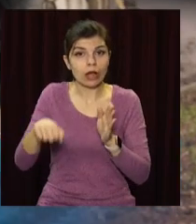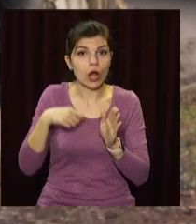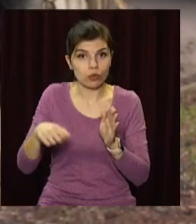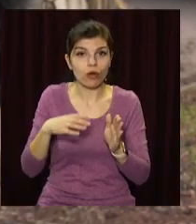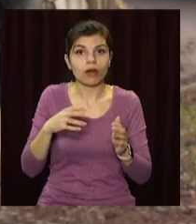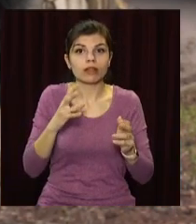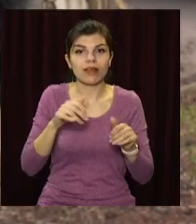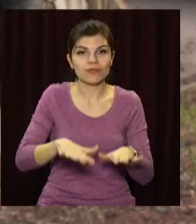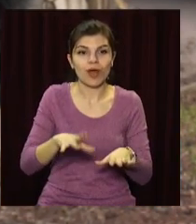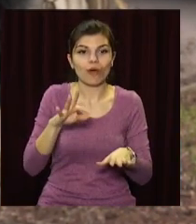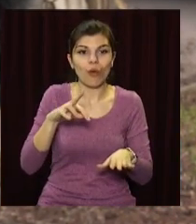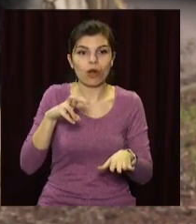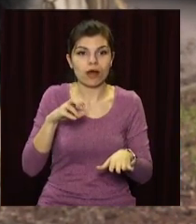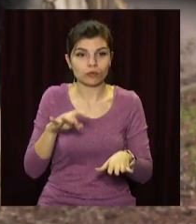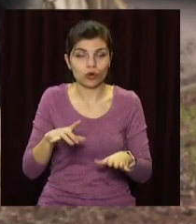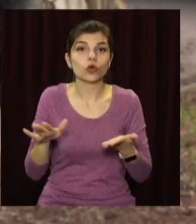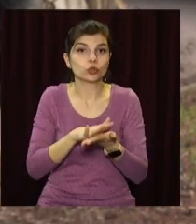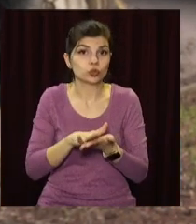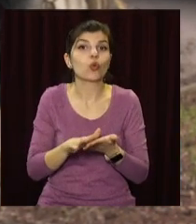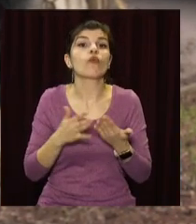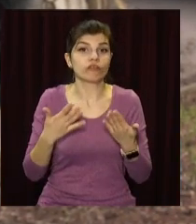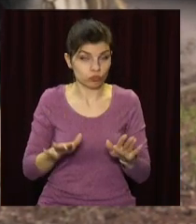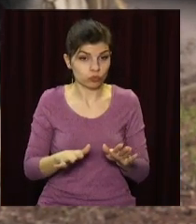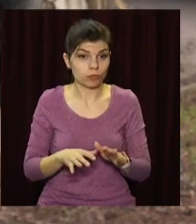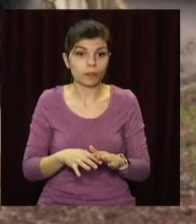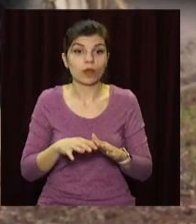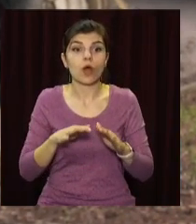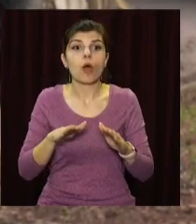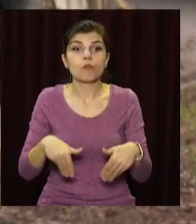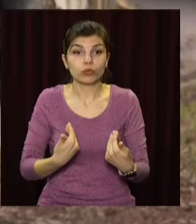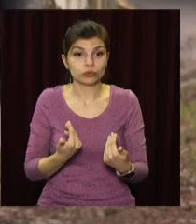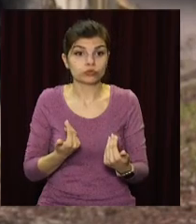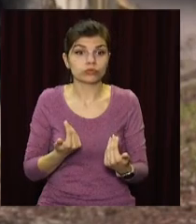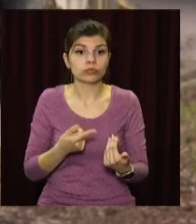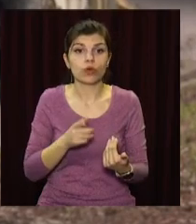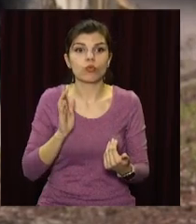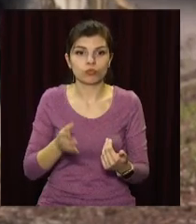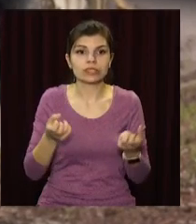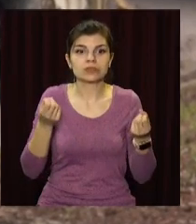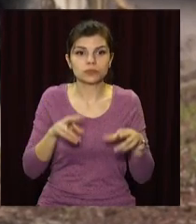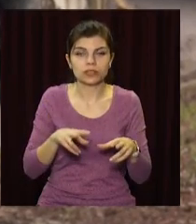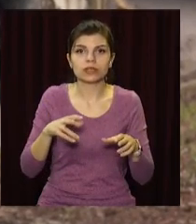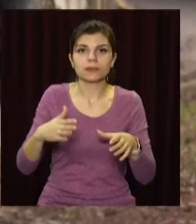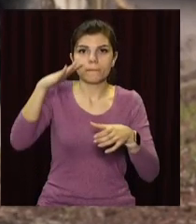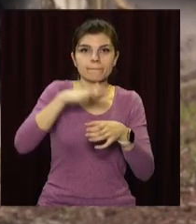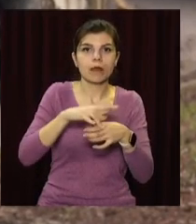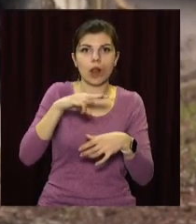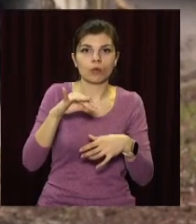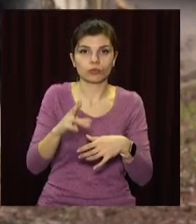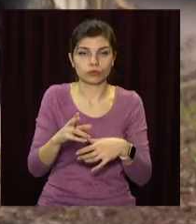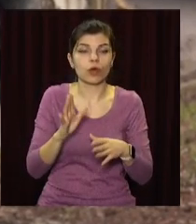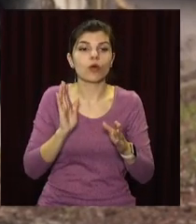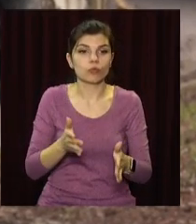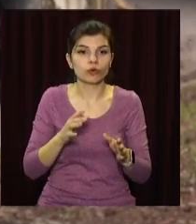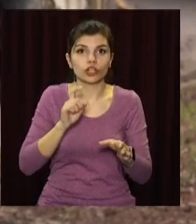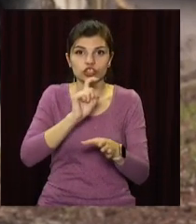колекторі, дощопримачі вже очистили. Після чого буде накрито стаціонарною кришкою, буде